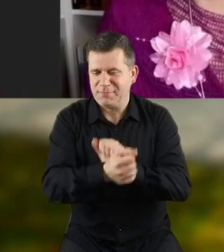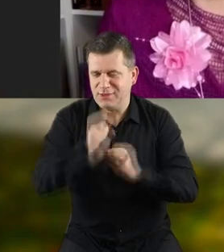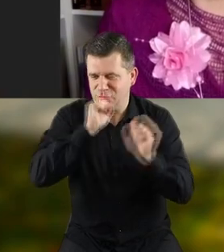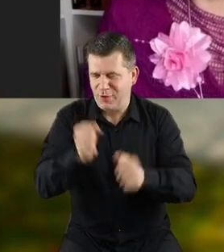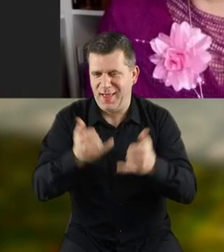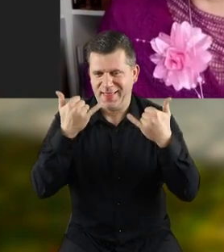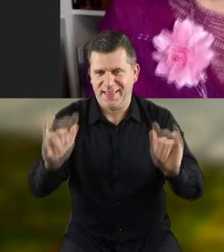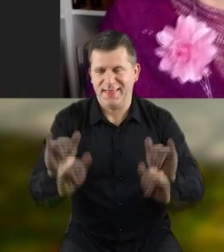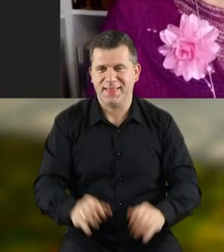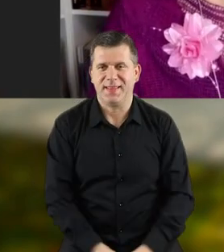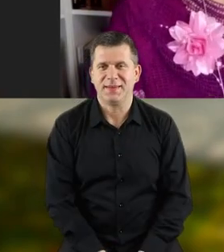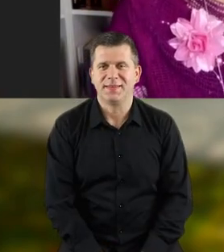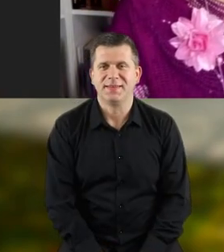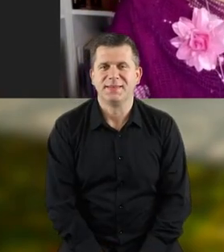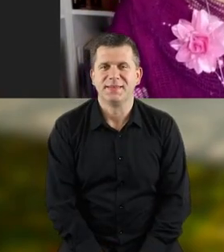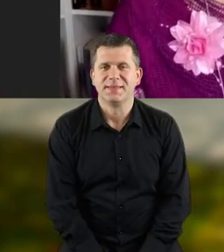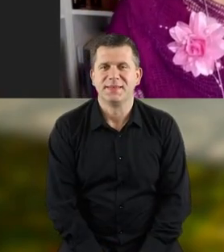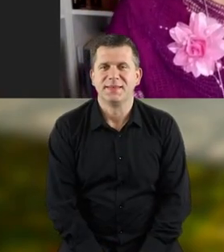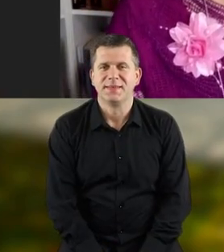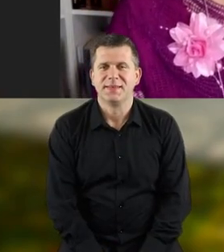zamieniłabym jej na żadną inną.